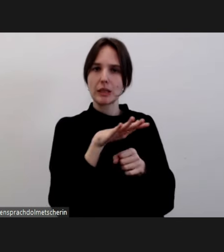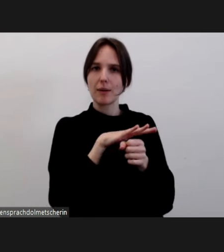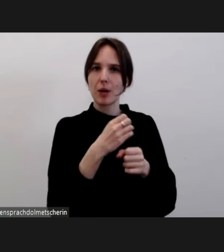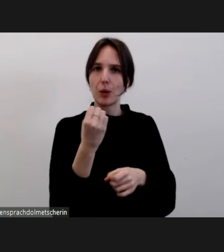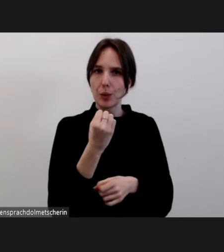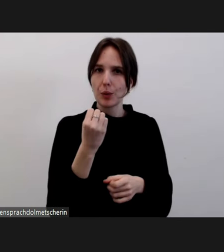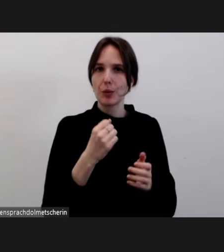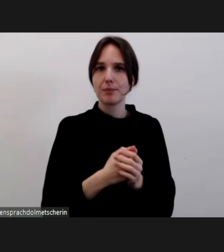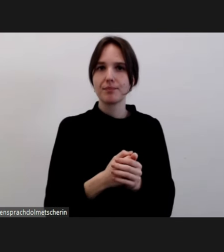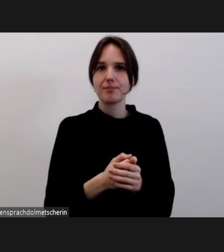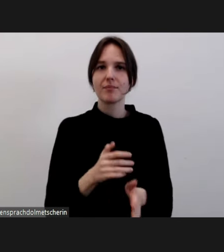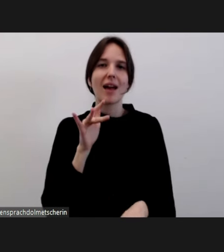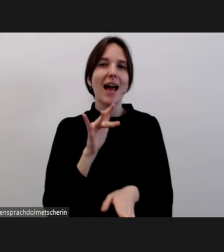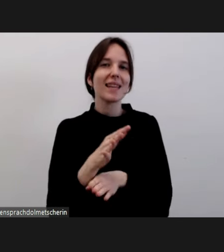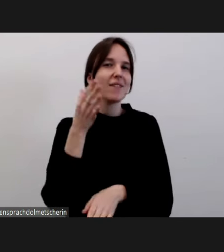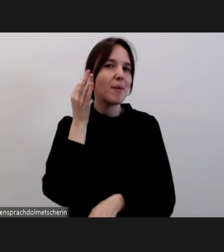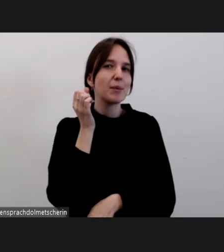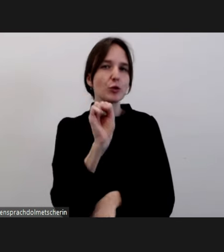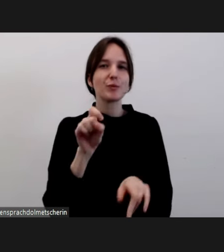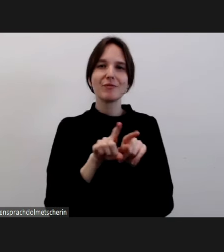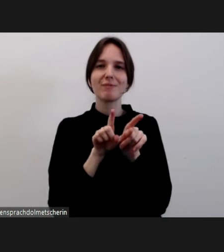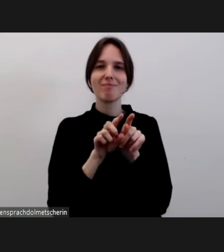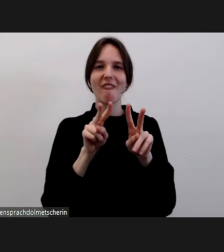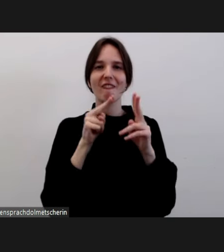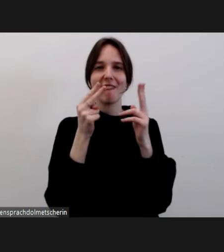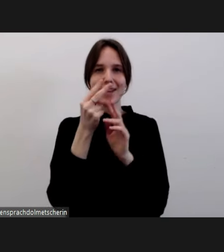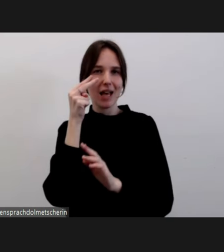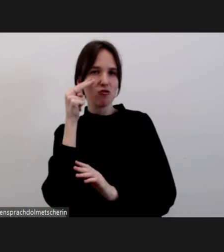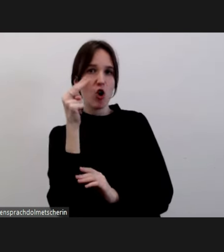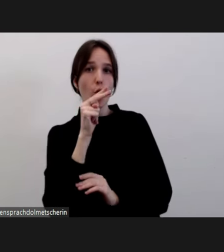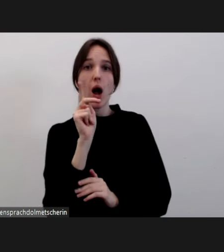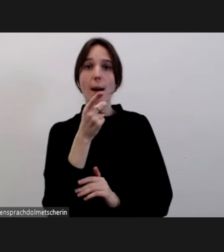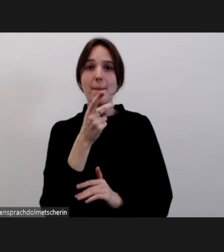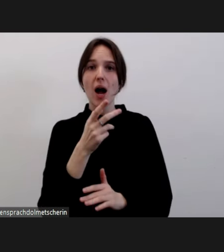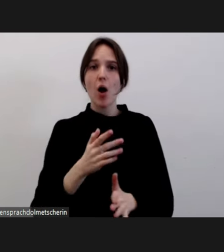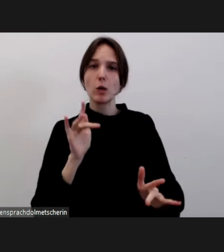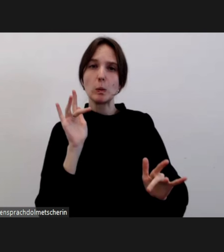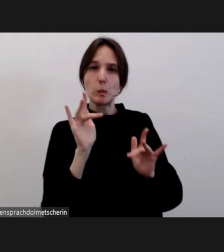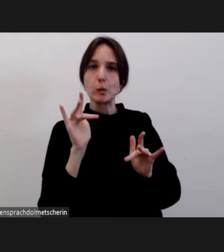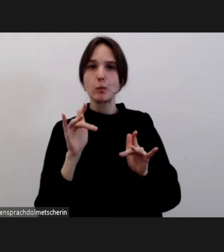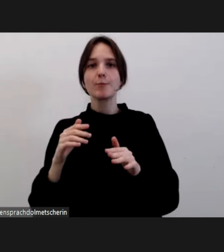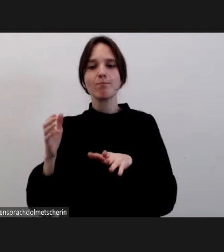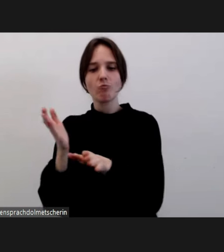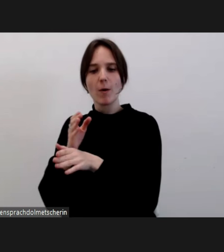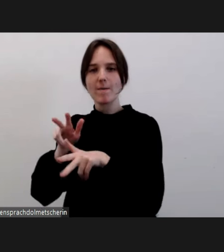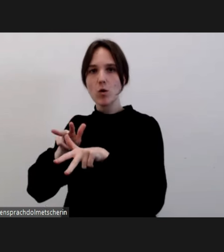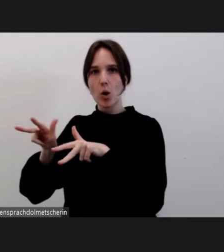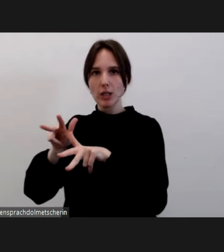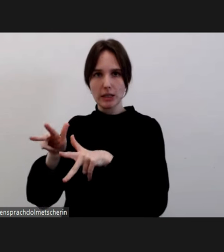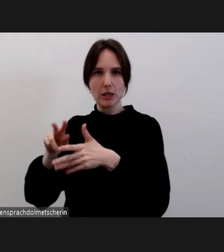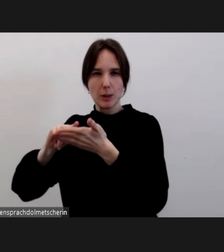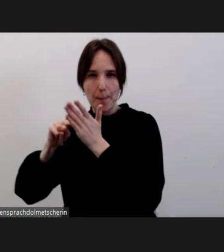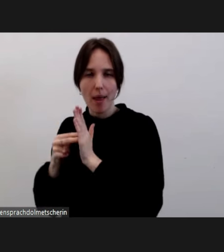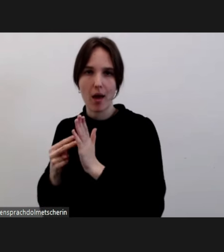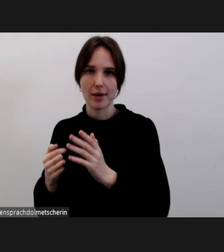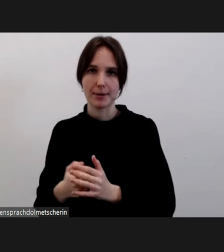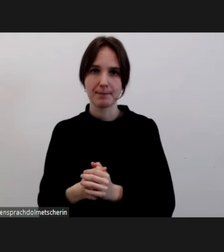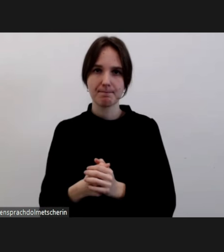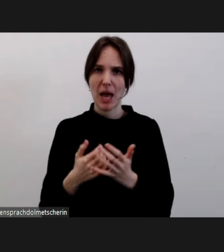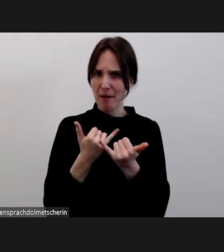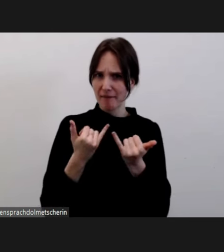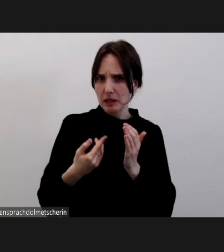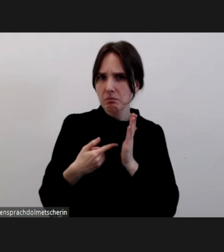Weltanschauung sowie eine zumeist organisierte Form von Gegenwehr und äußert sich in Einstellungen, in